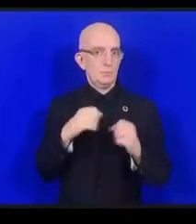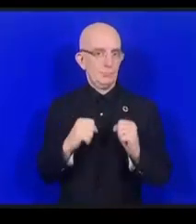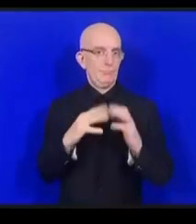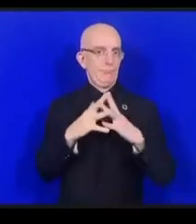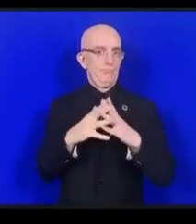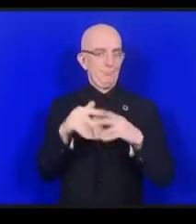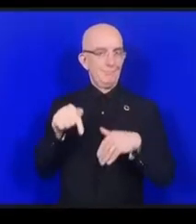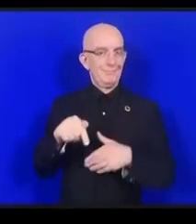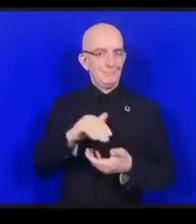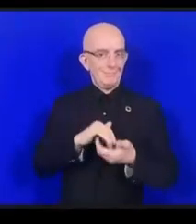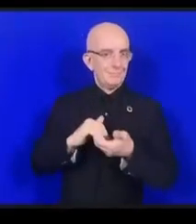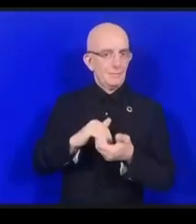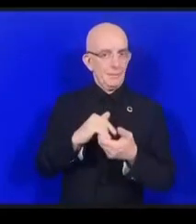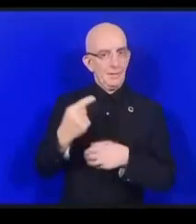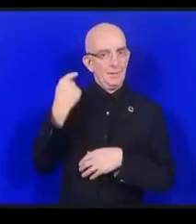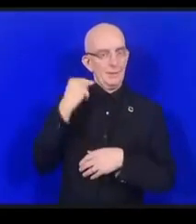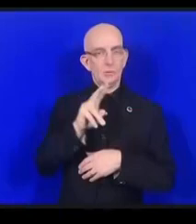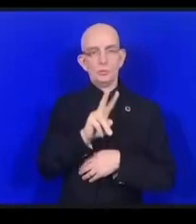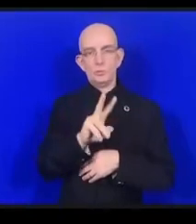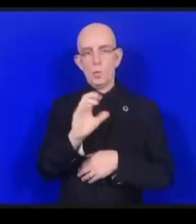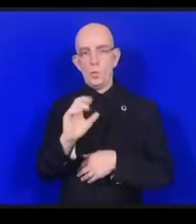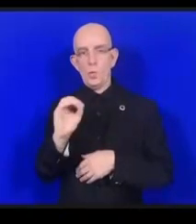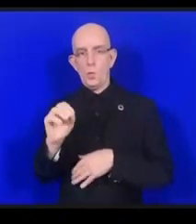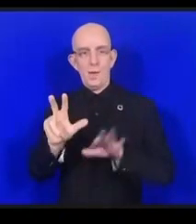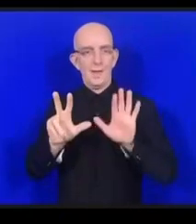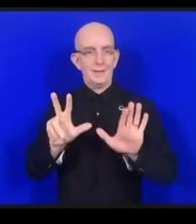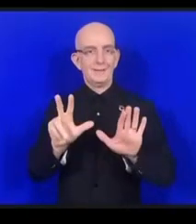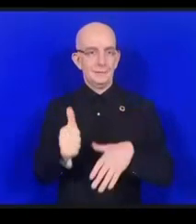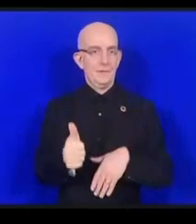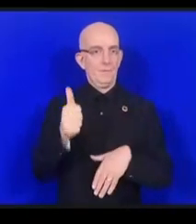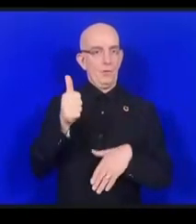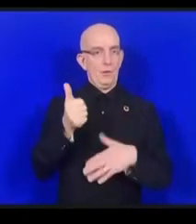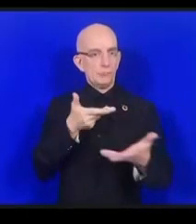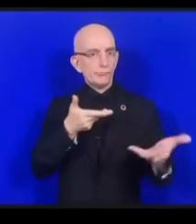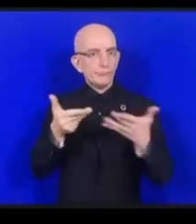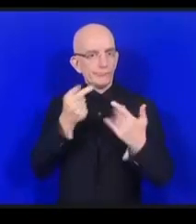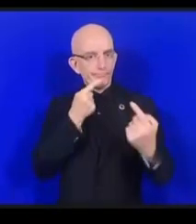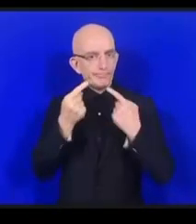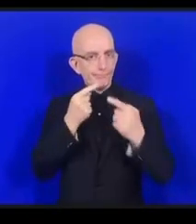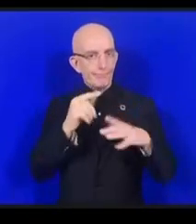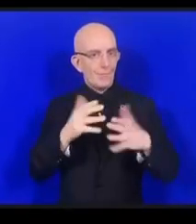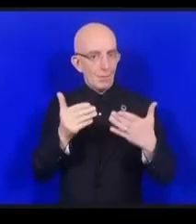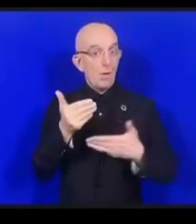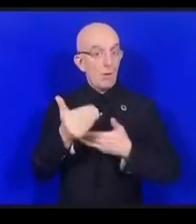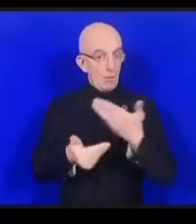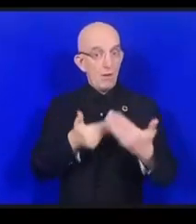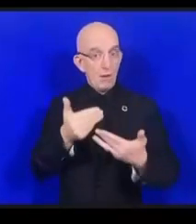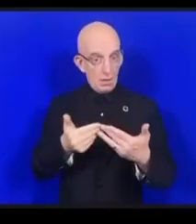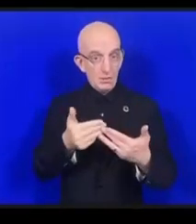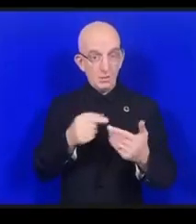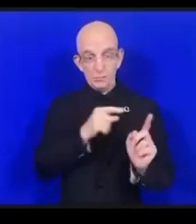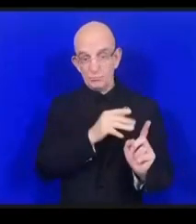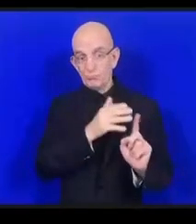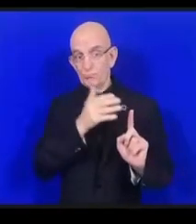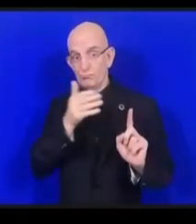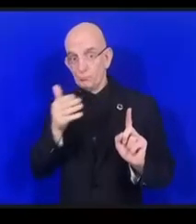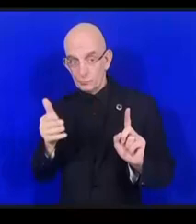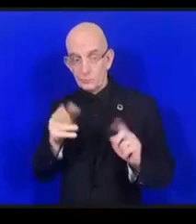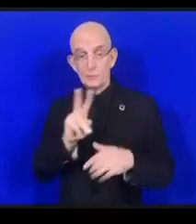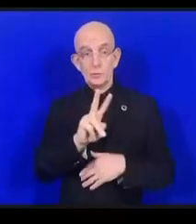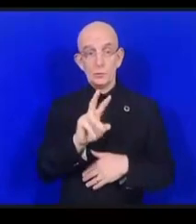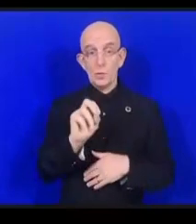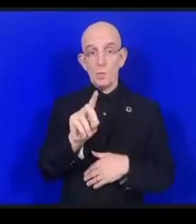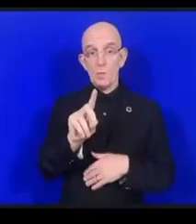de ces objets qui n'étaient que des objets jusqu'en 2018 où les bonnes